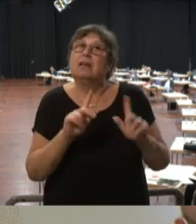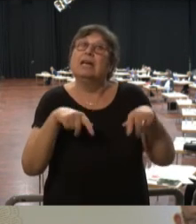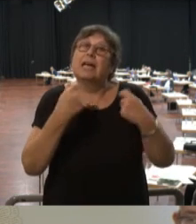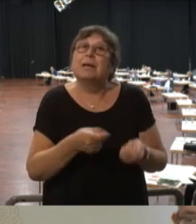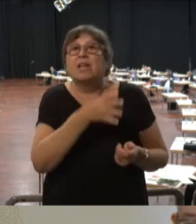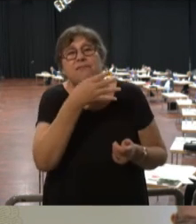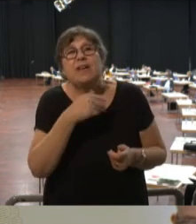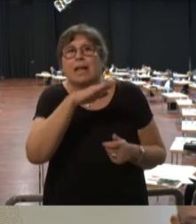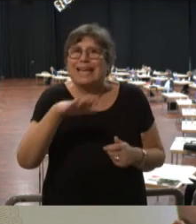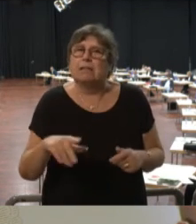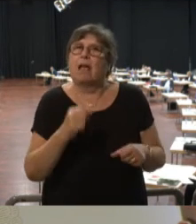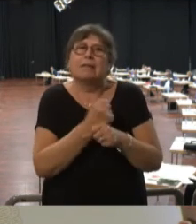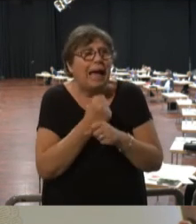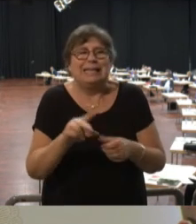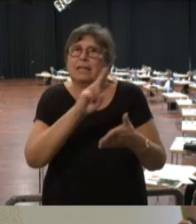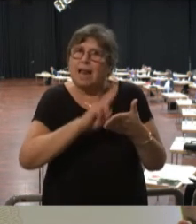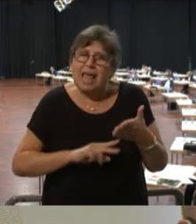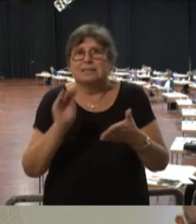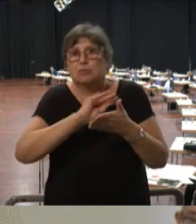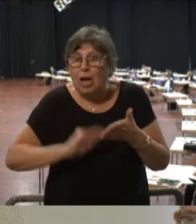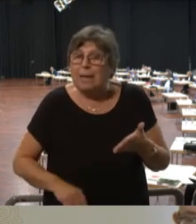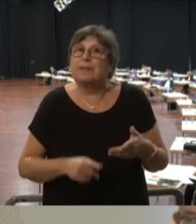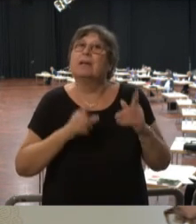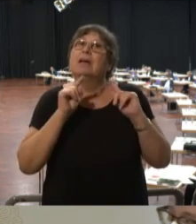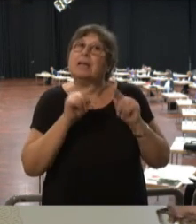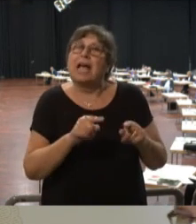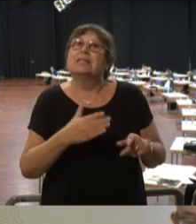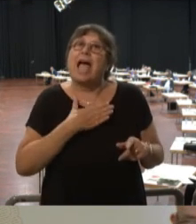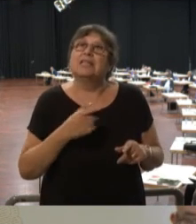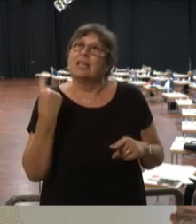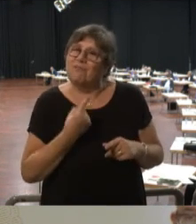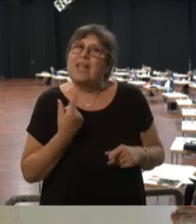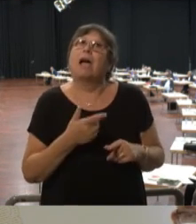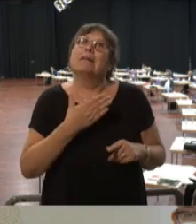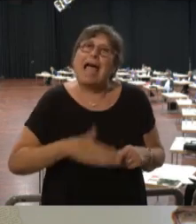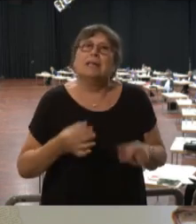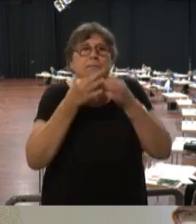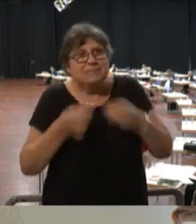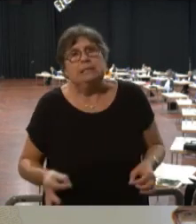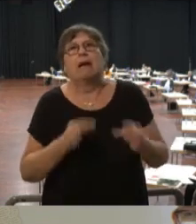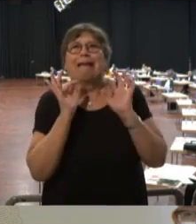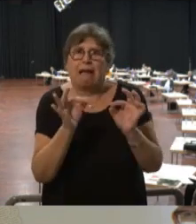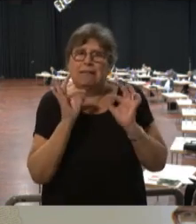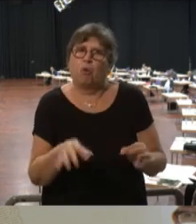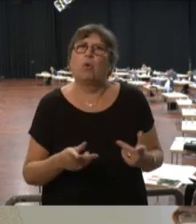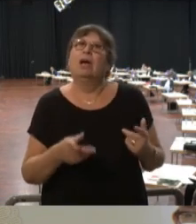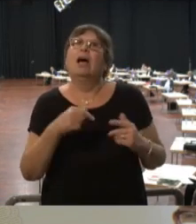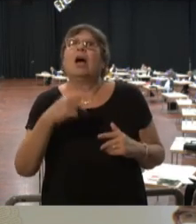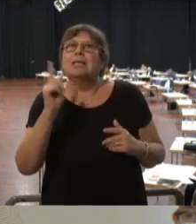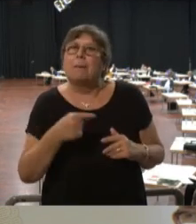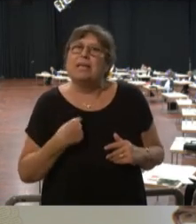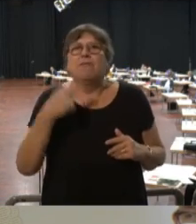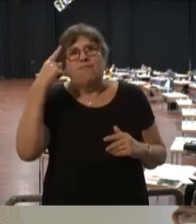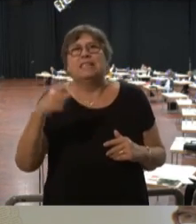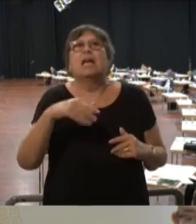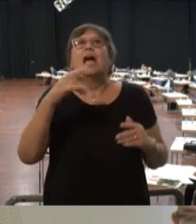viele Kinder, die nicht lesen und schreiben können. Das hätten wir gern ein bisschen genauer, damit man weiß, wo man